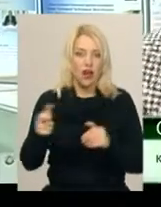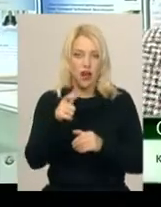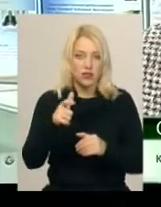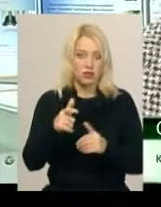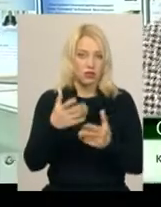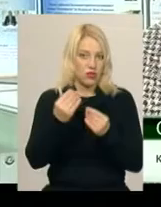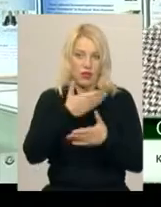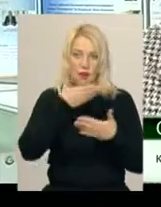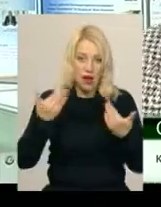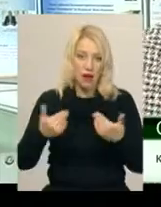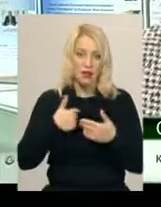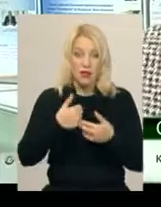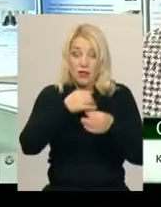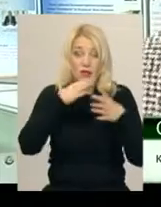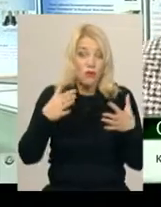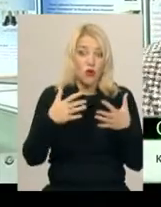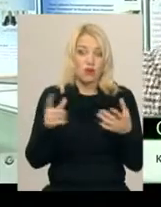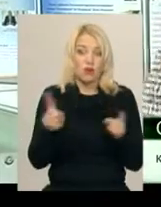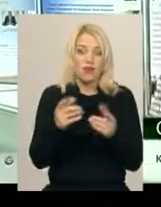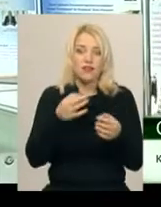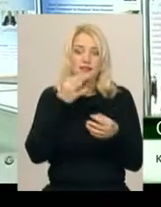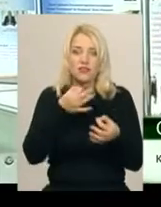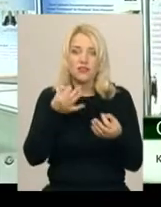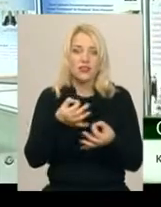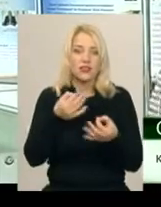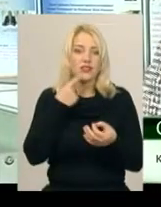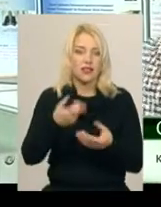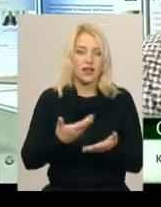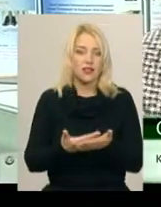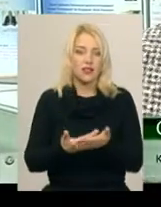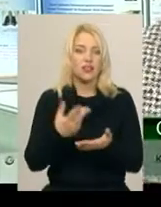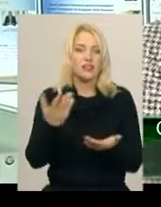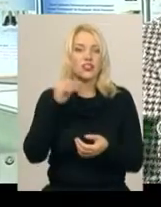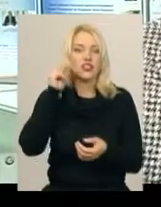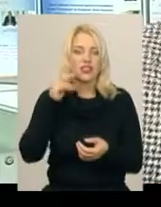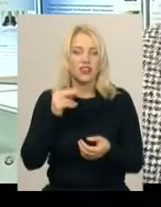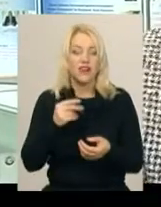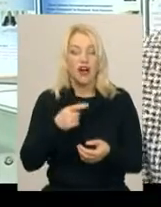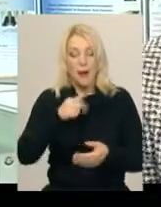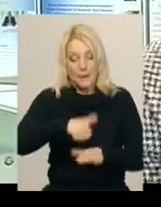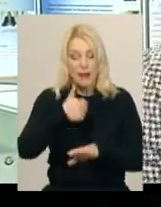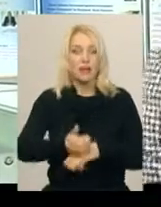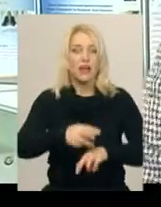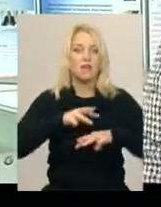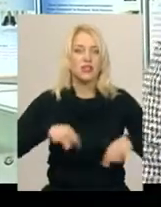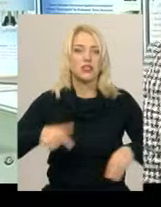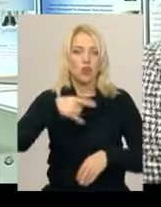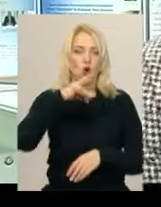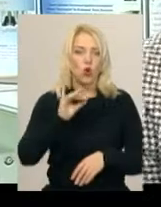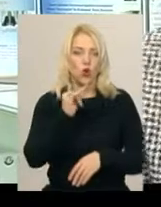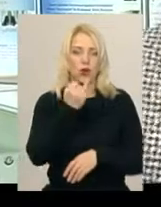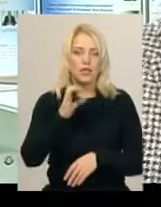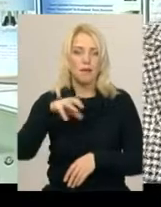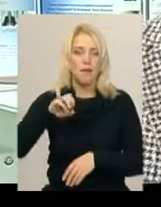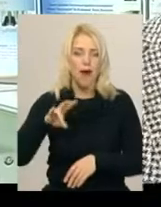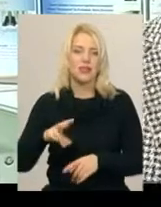якихось цифр, але прем'єр-міністром Володимиром Гройсманом була